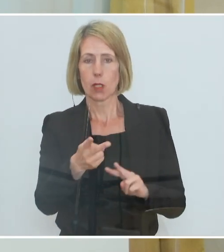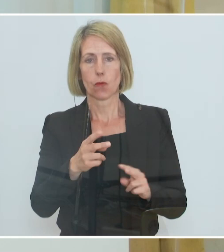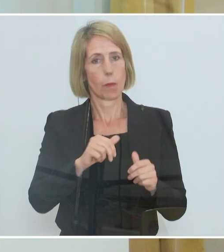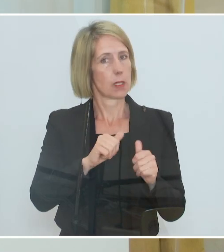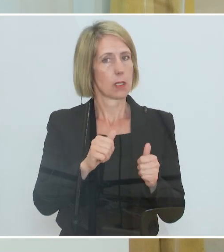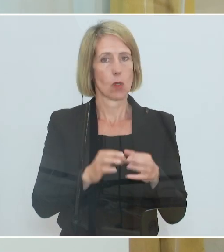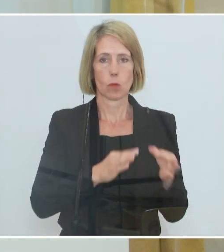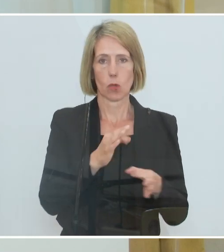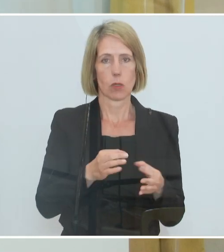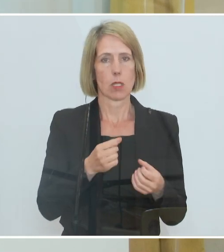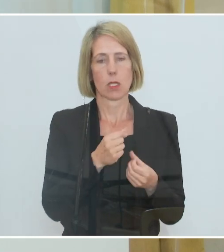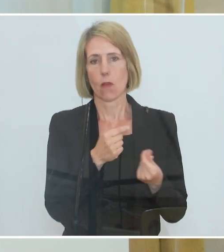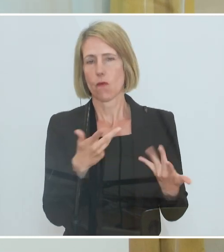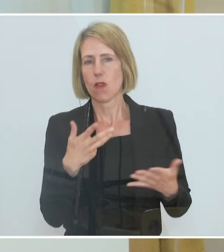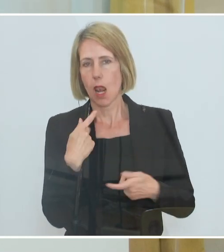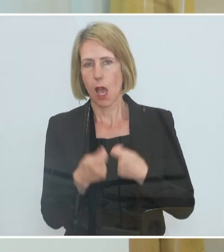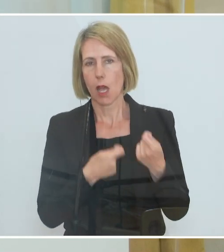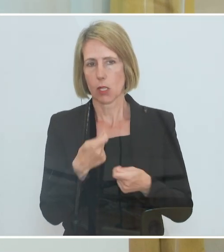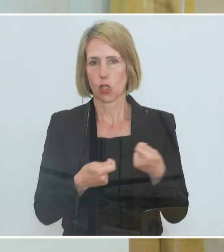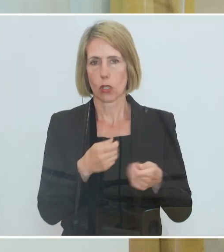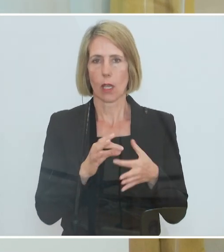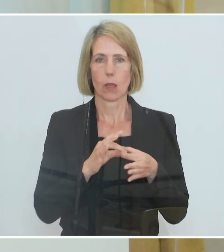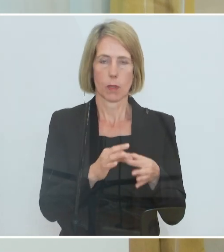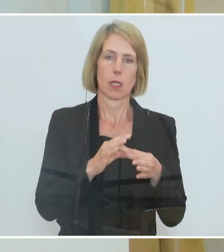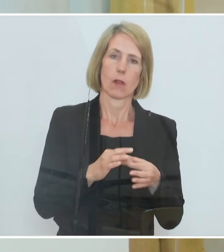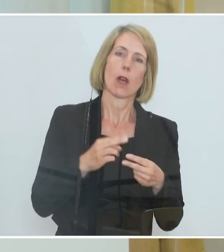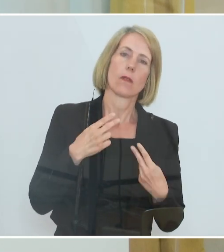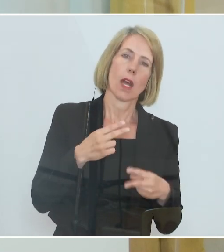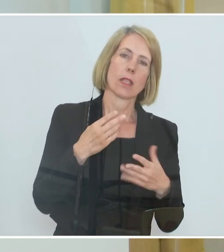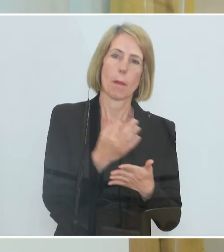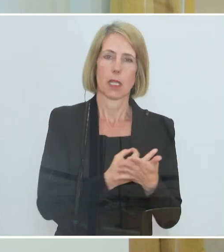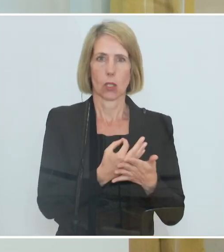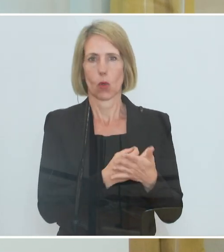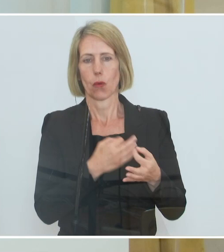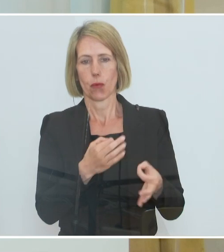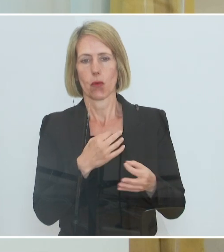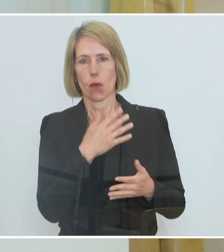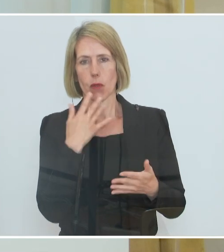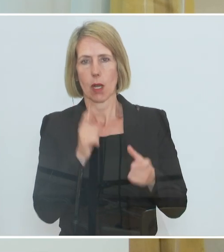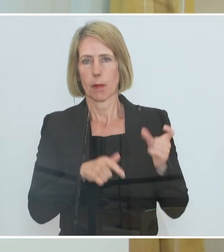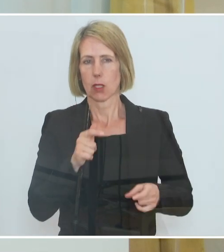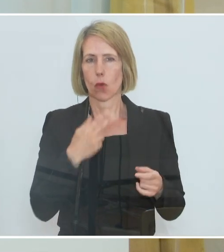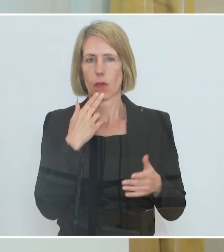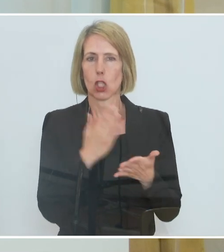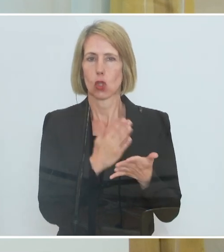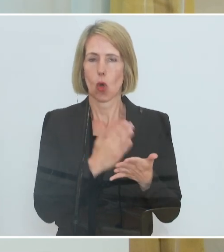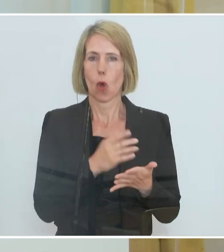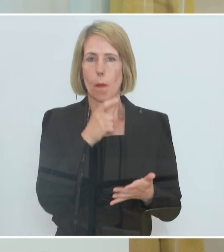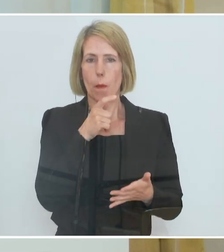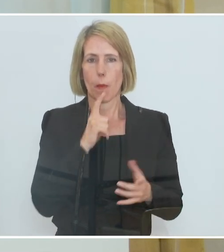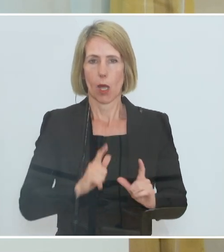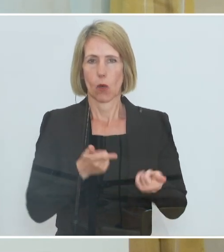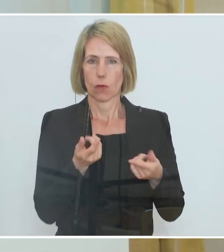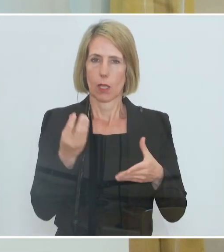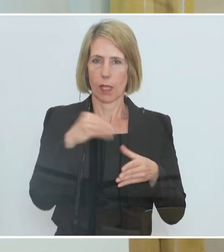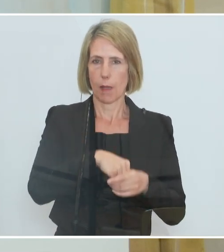bedürfen viele Anstrengungen im Hinblick auf die Weiterbildung, vor allem für jene, die schon im Berufsleben stehen. Und